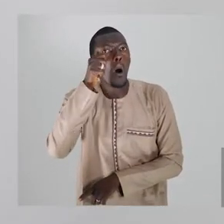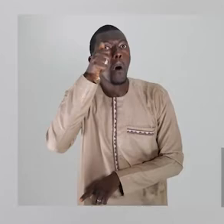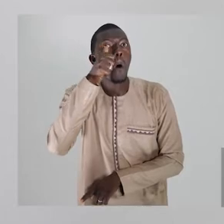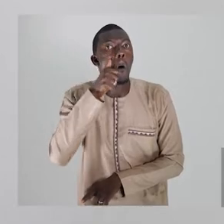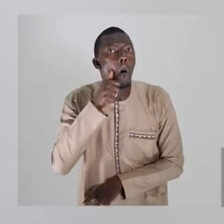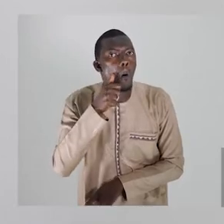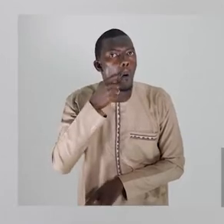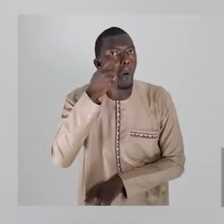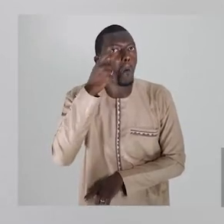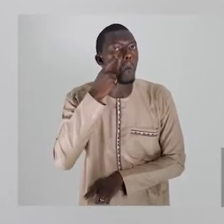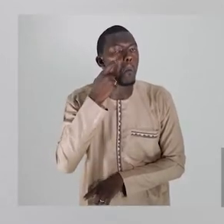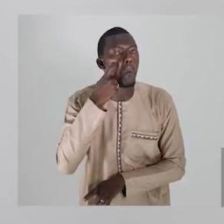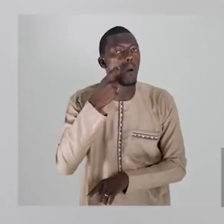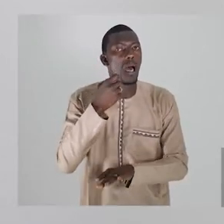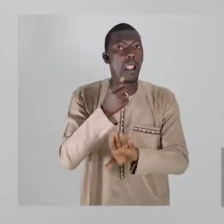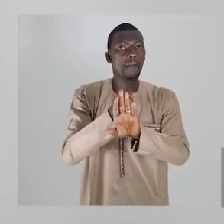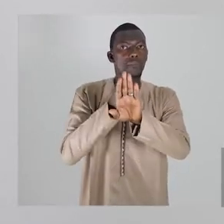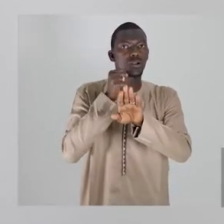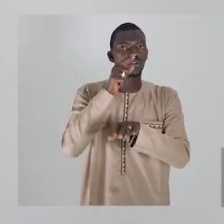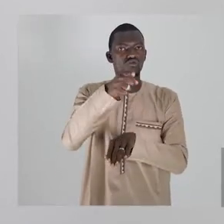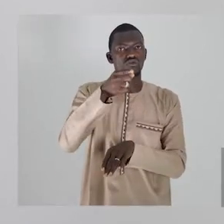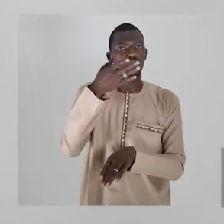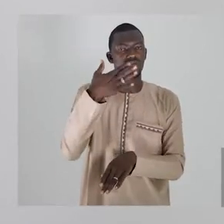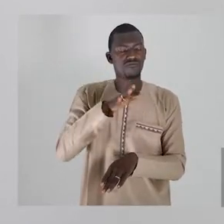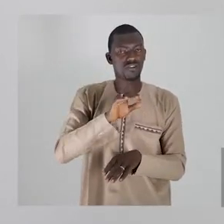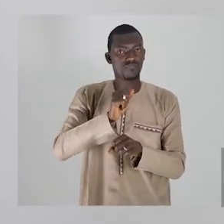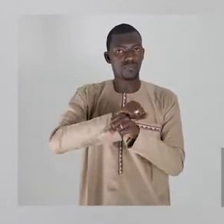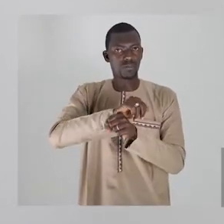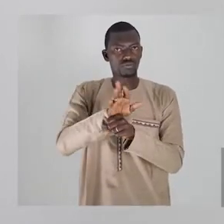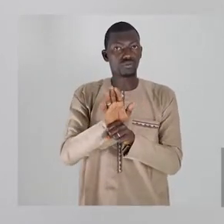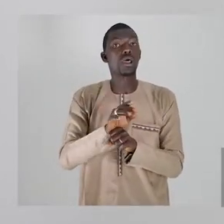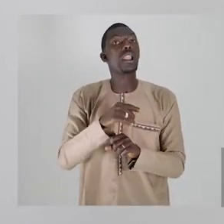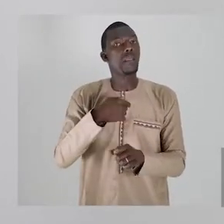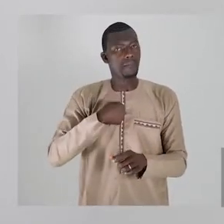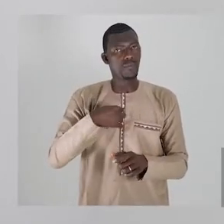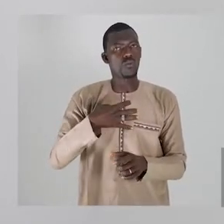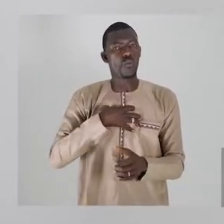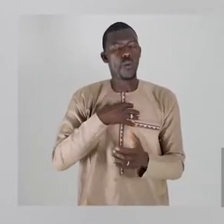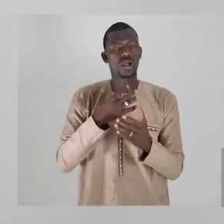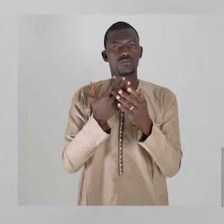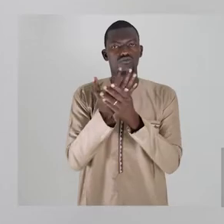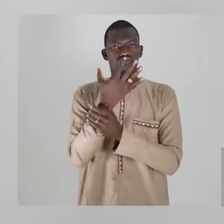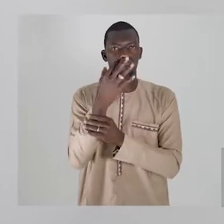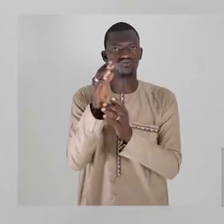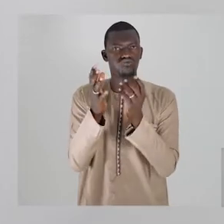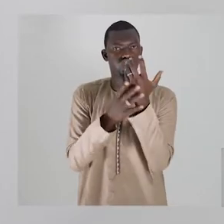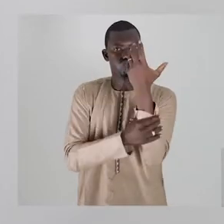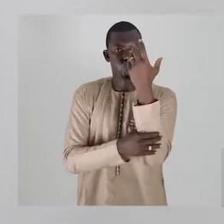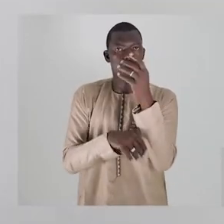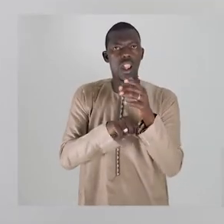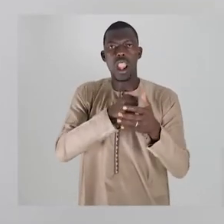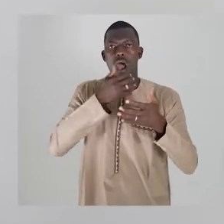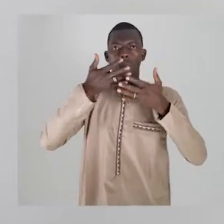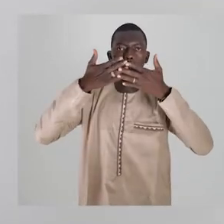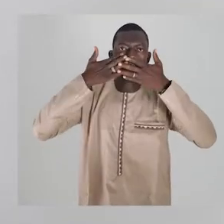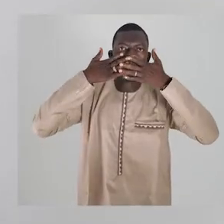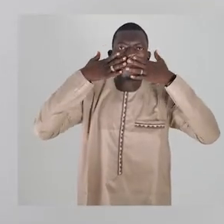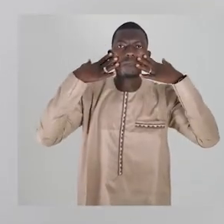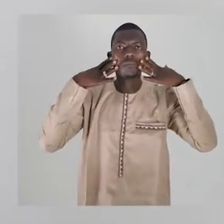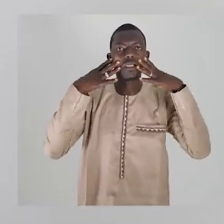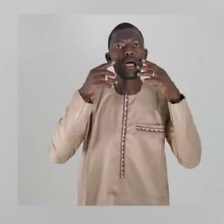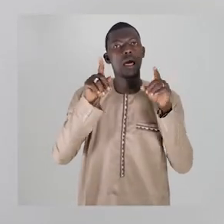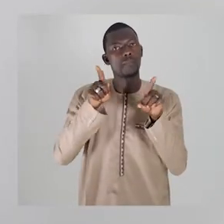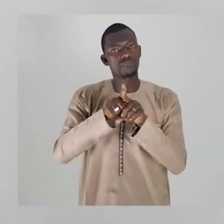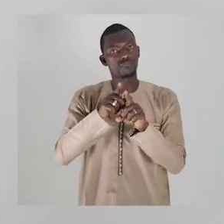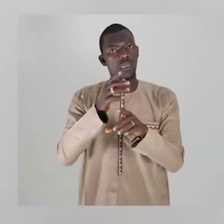njimeti large epoe epoe. An dika sumutokie coronavirus. Doka ntufuri mfanumanjumu fujunjumu nye momomu. Yoo. Kama